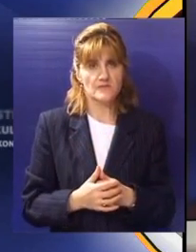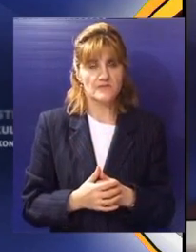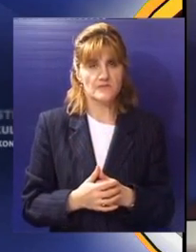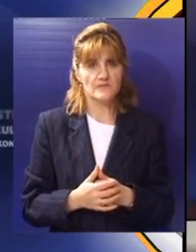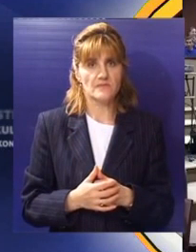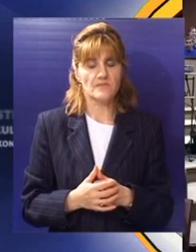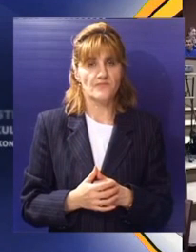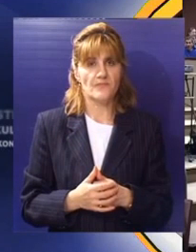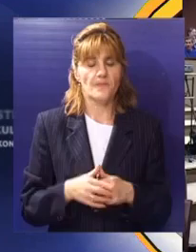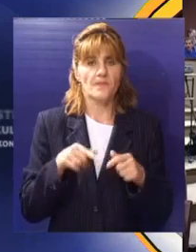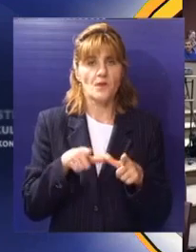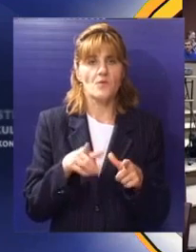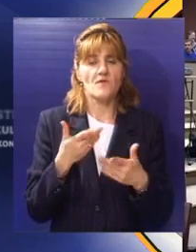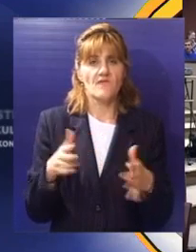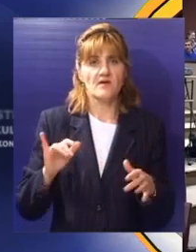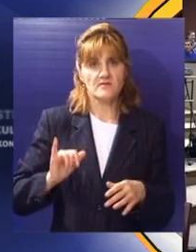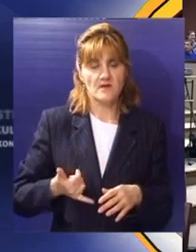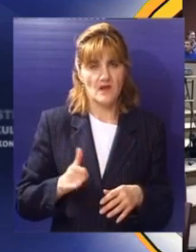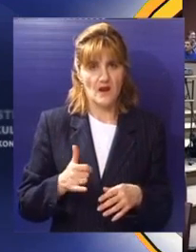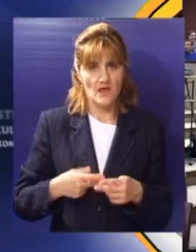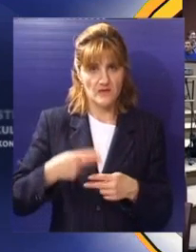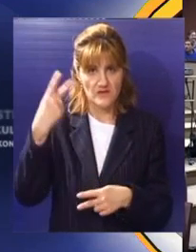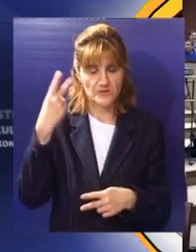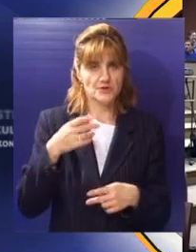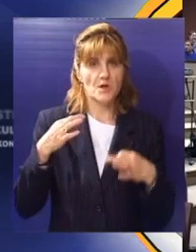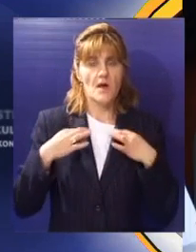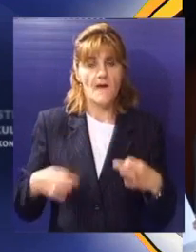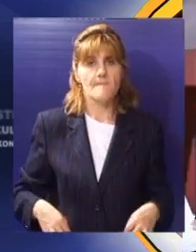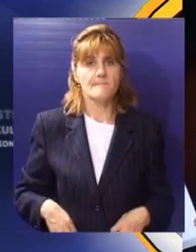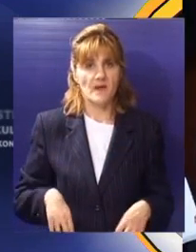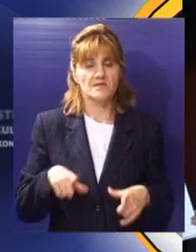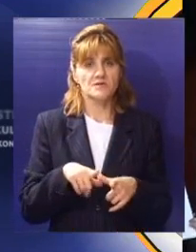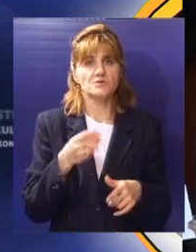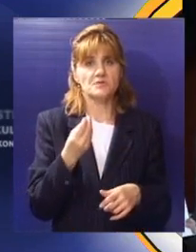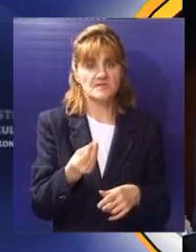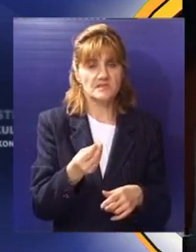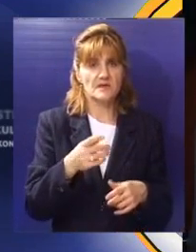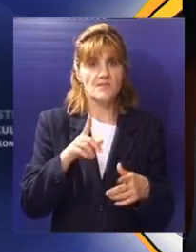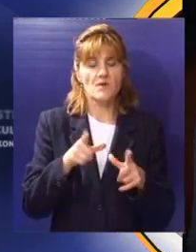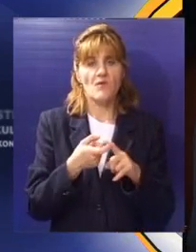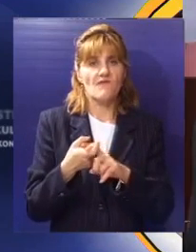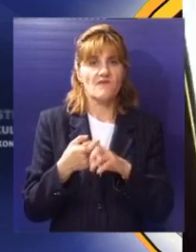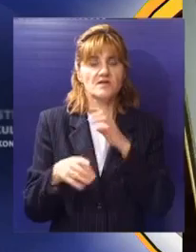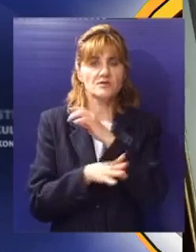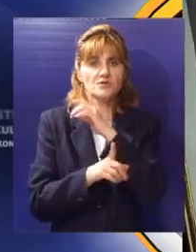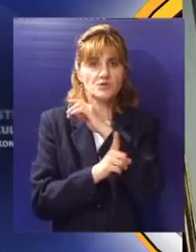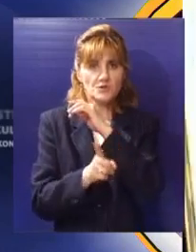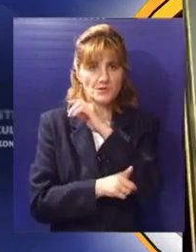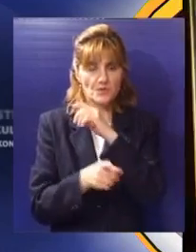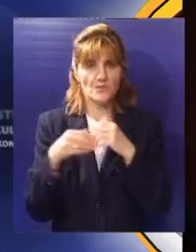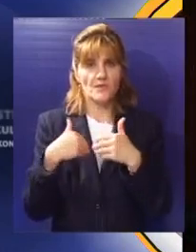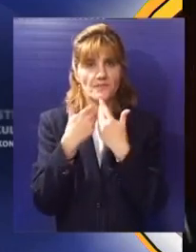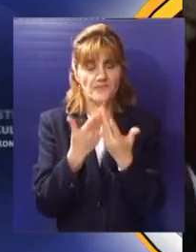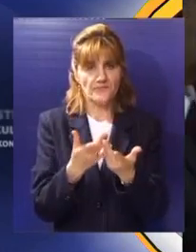sredine. U amfiteatru Otvorenog univerziteta predsjedniku pokreta Gorana Srbije uručena je nagrada Maslinova